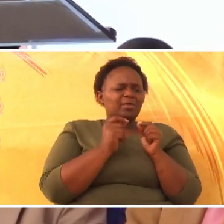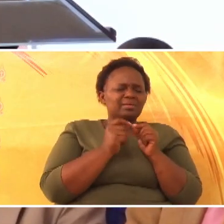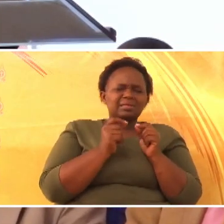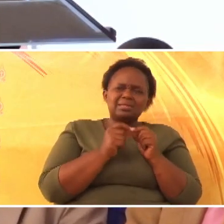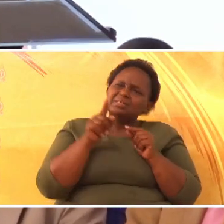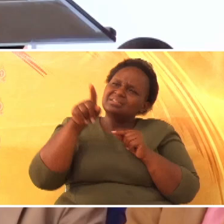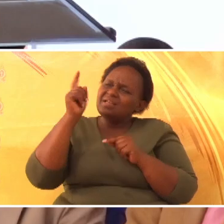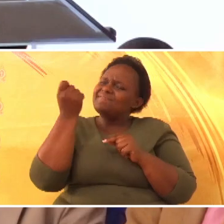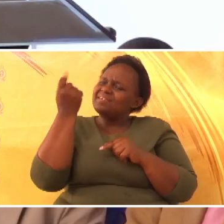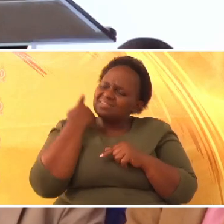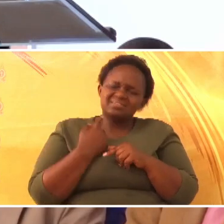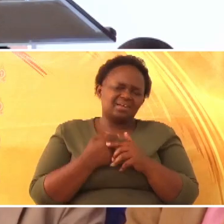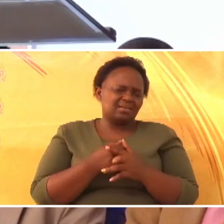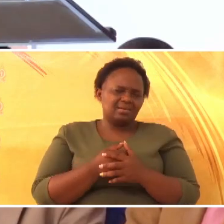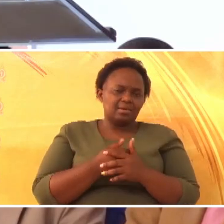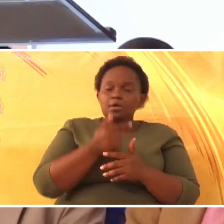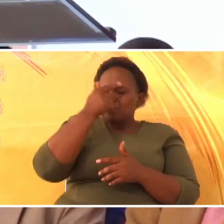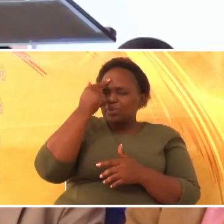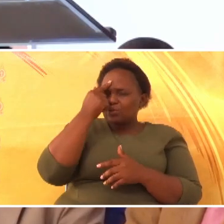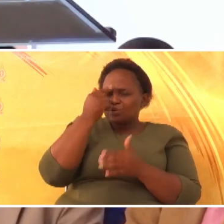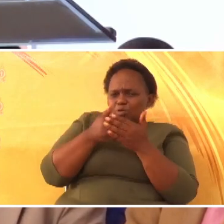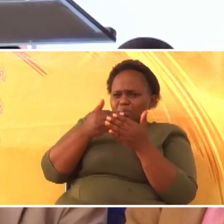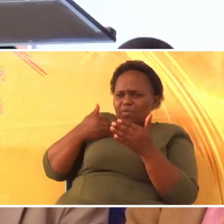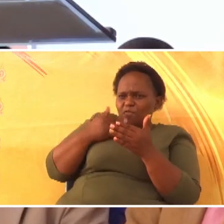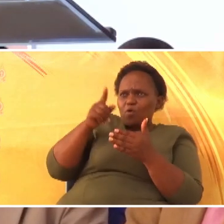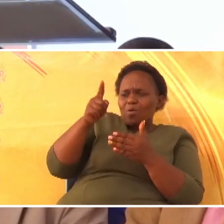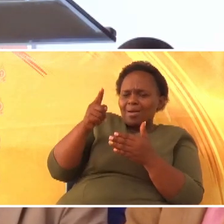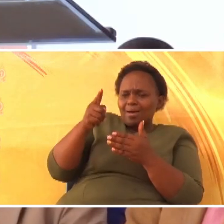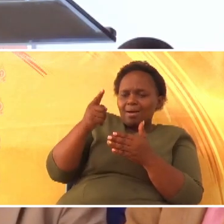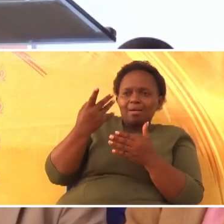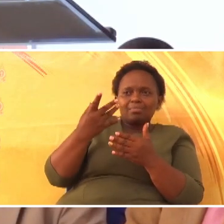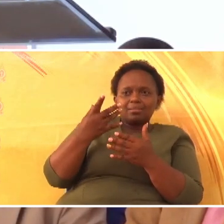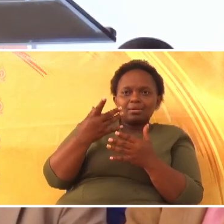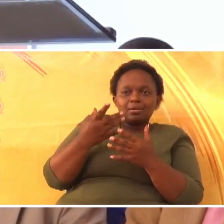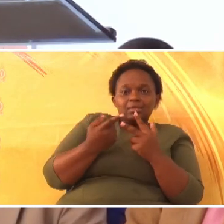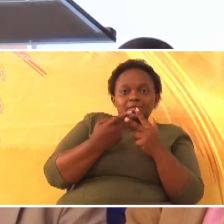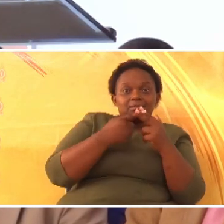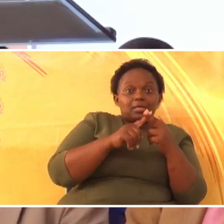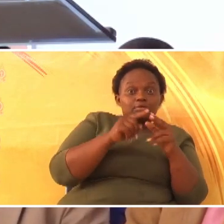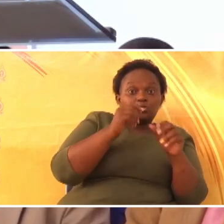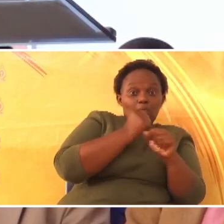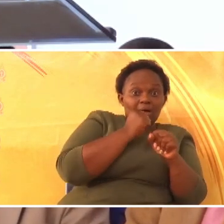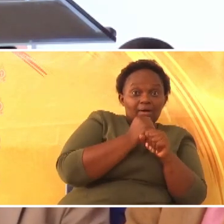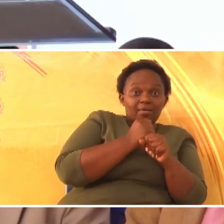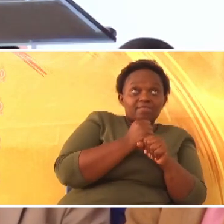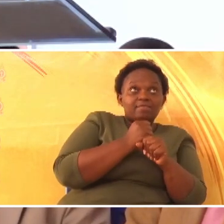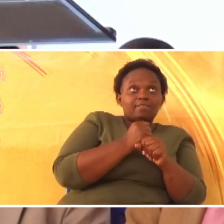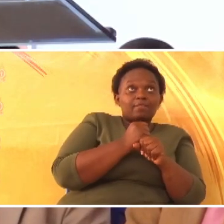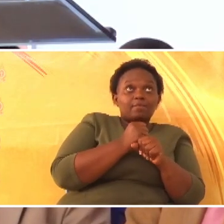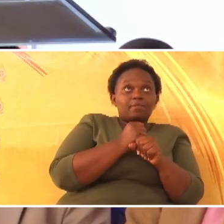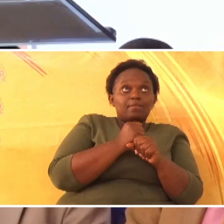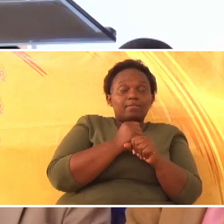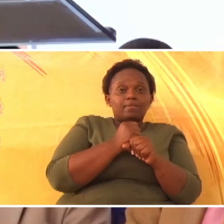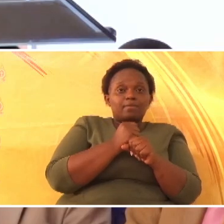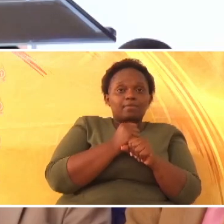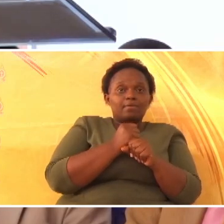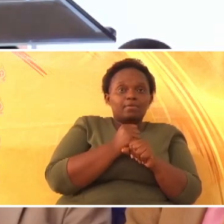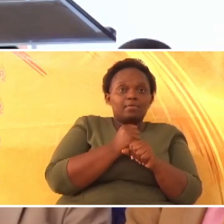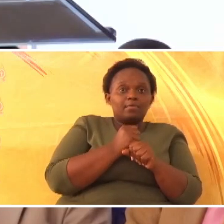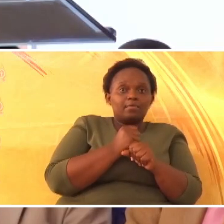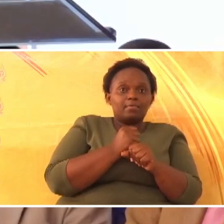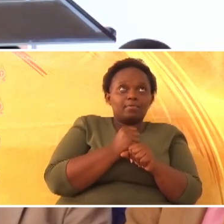anafahamu kwa sababu, kabla ye kuwaza kazi, babake aliyogua na